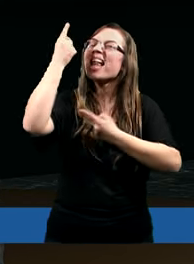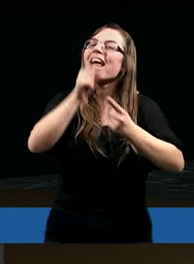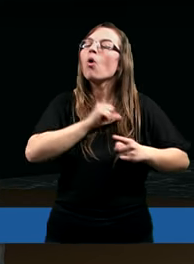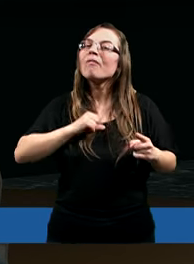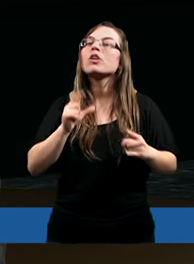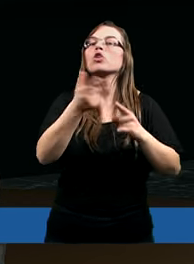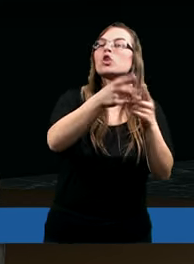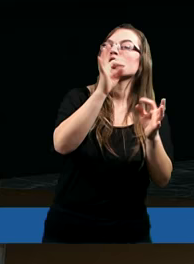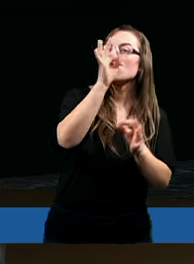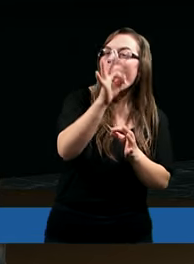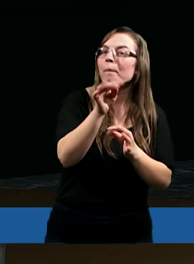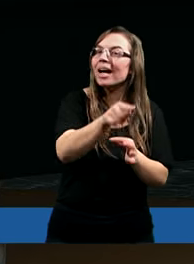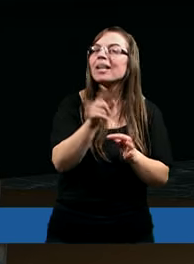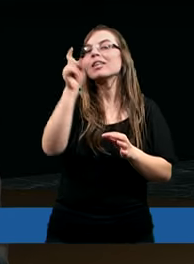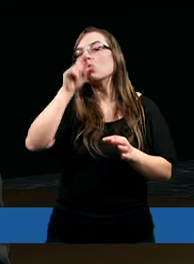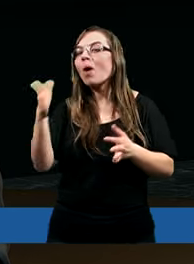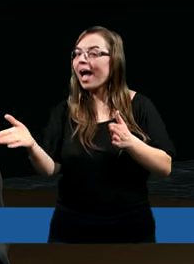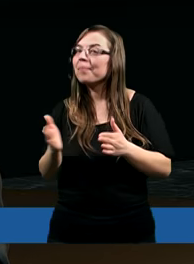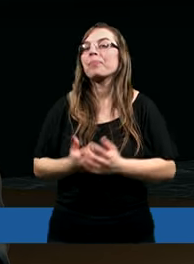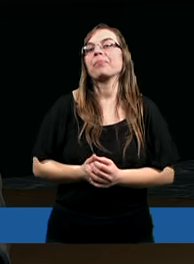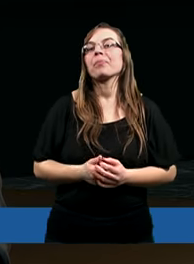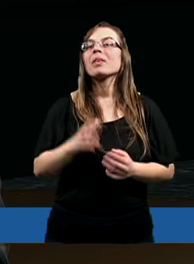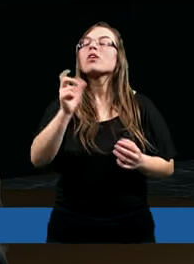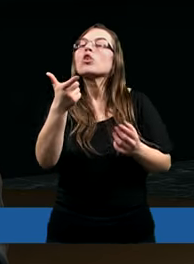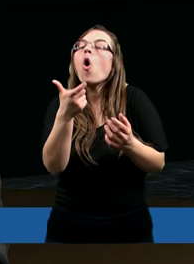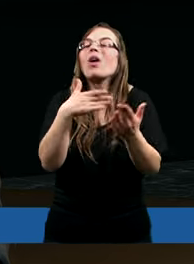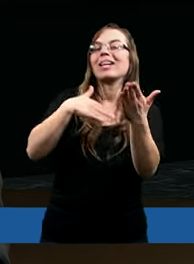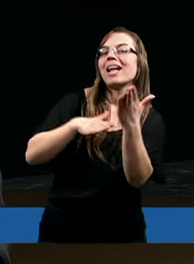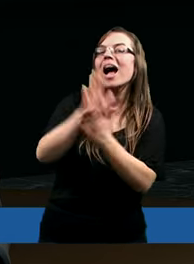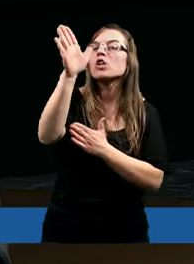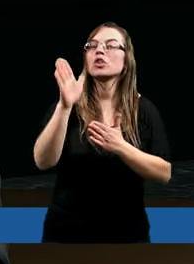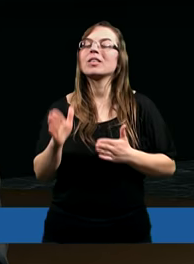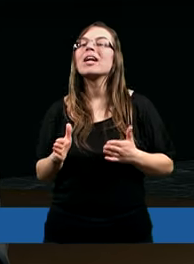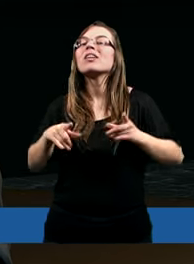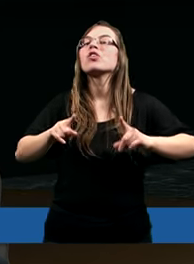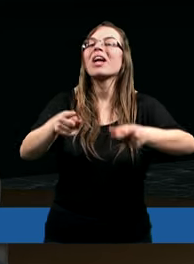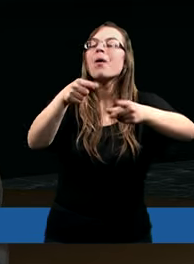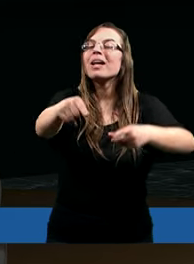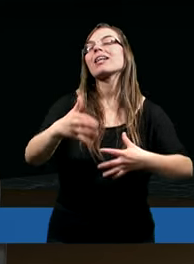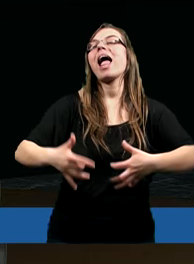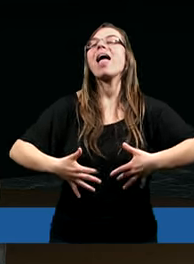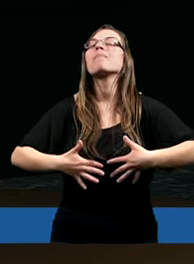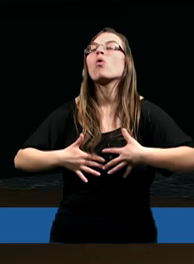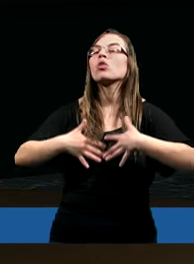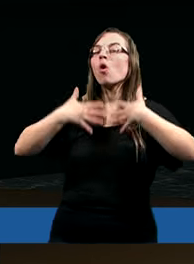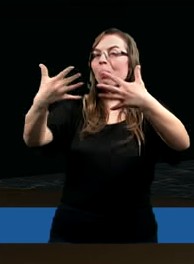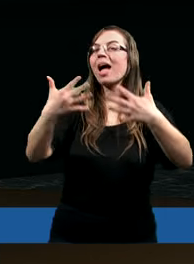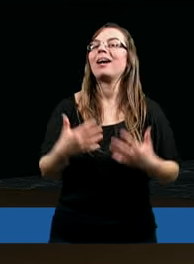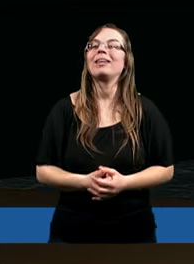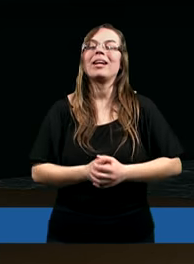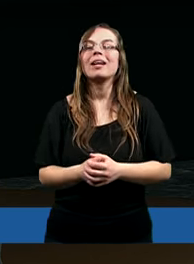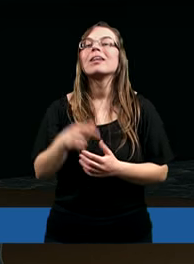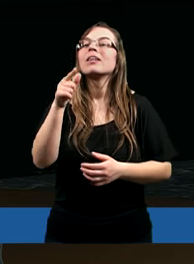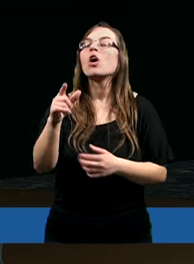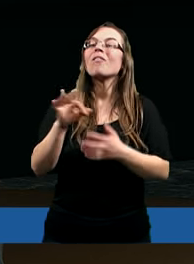coś, co zatrzyma to działanie emocjonalne. I